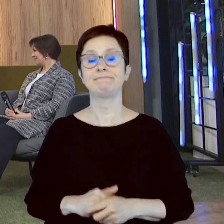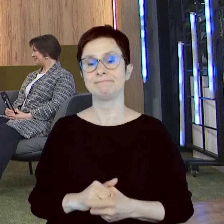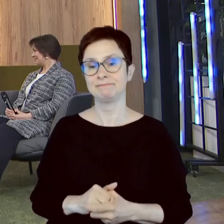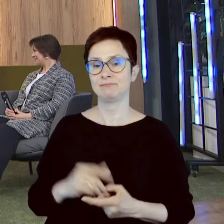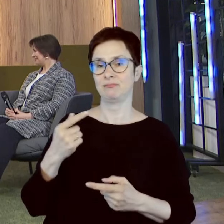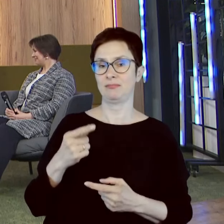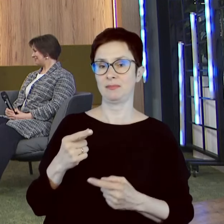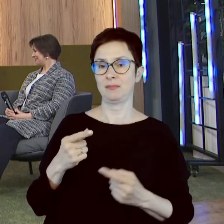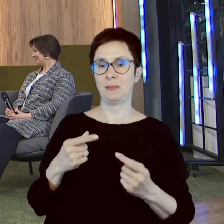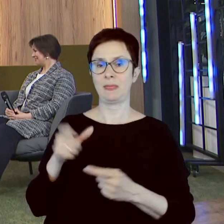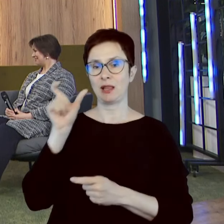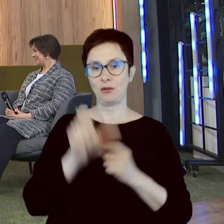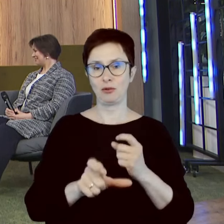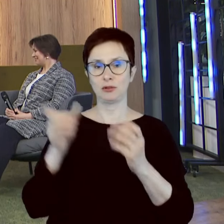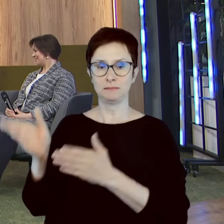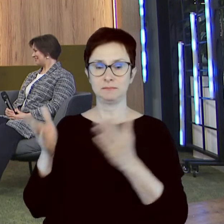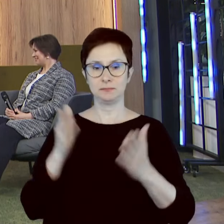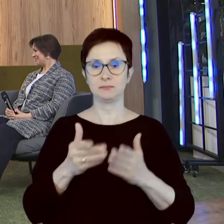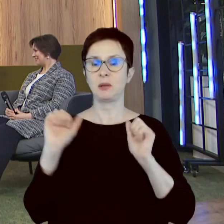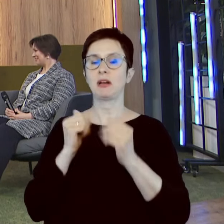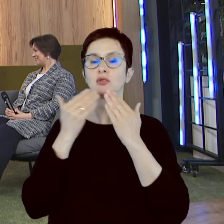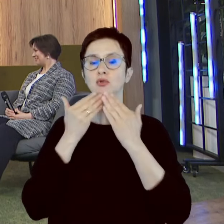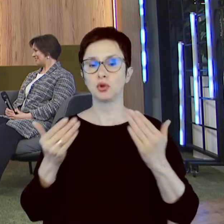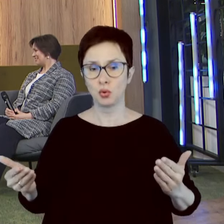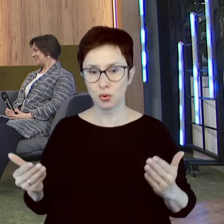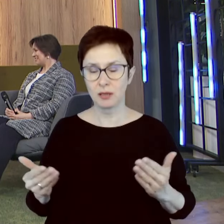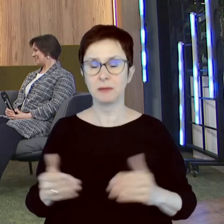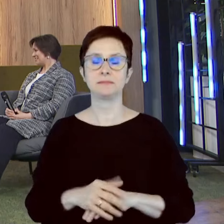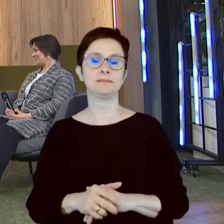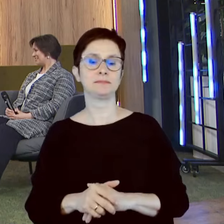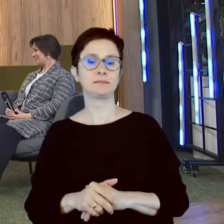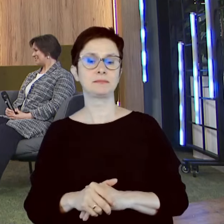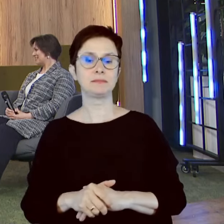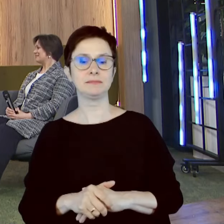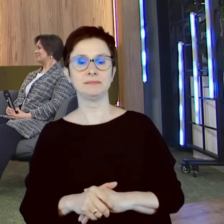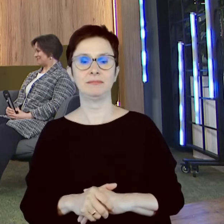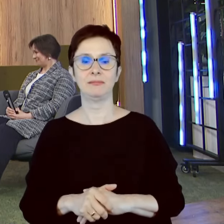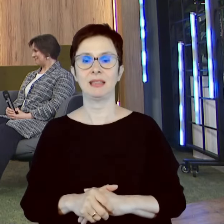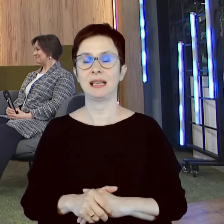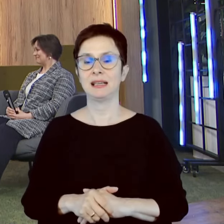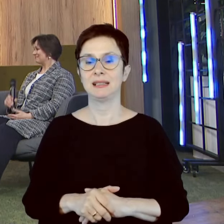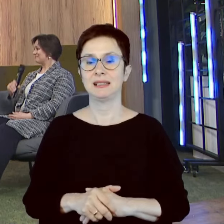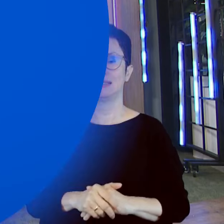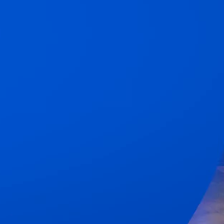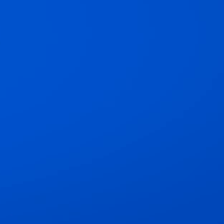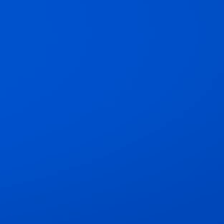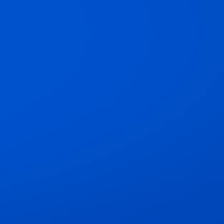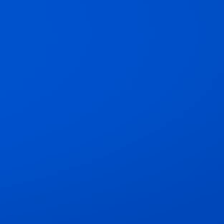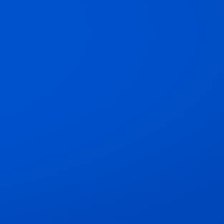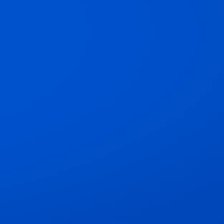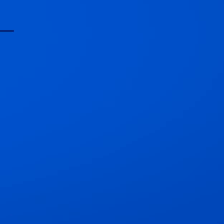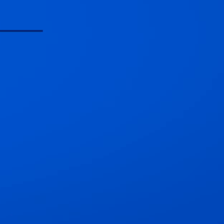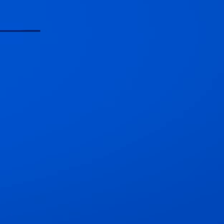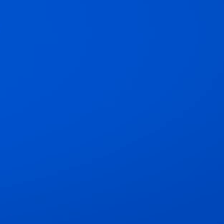Polska, dziękuję bardzo. Pani profesor Katarzyna Śledziewska, Uniwersytet Warszawski, DLAB, dziękuję ślicznie. I nadal ja Ci Wikimedia Polska, dziękuję. Dziękuję.